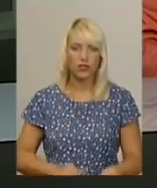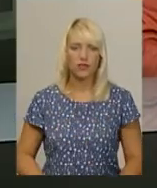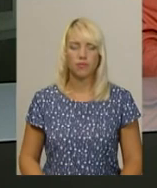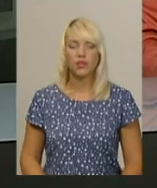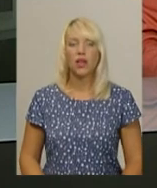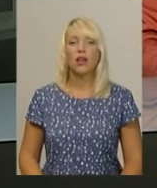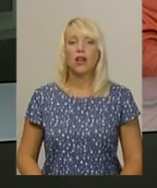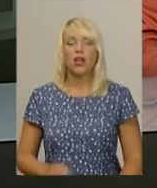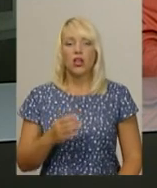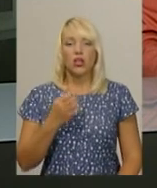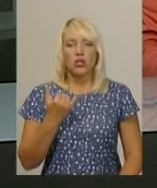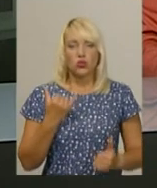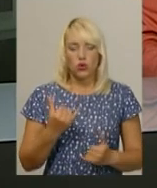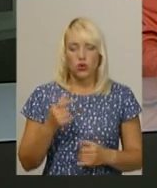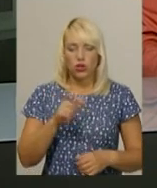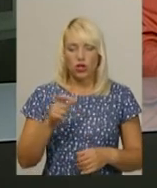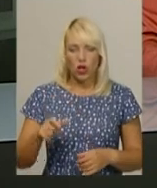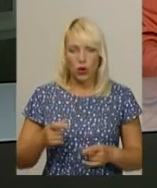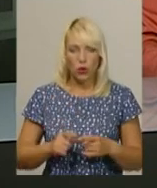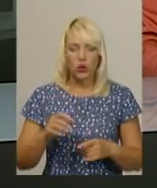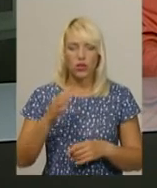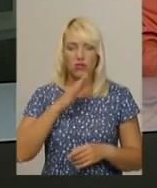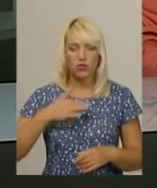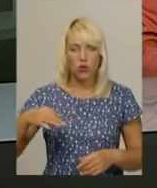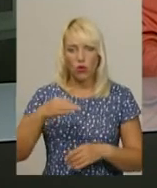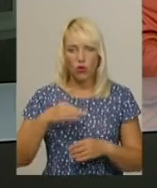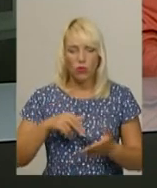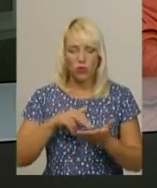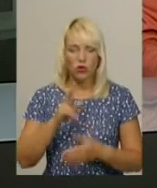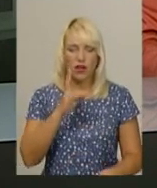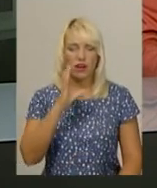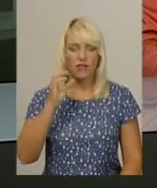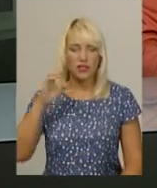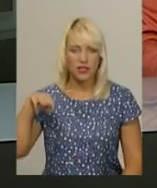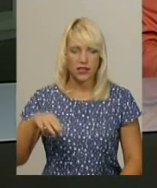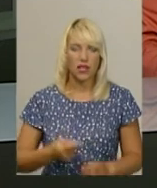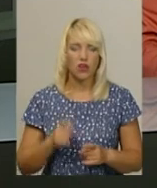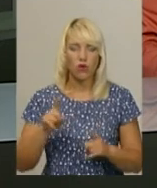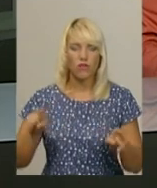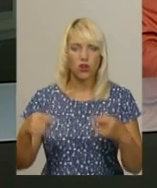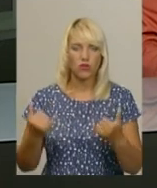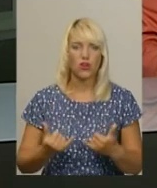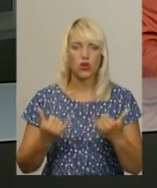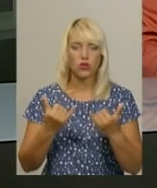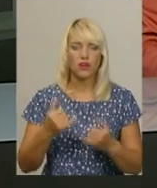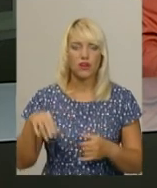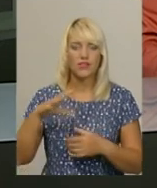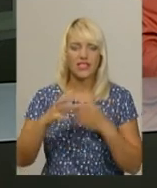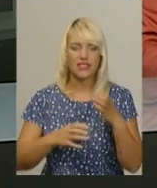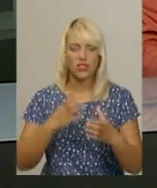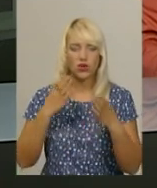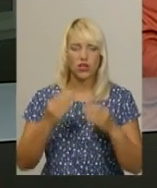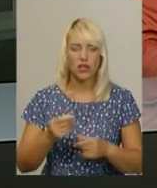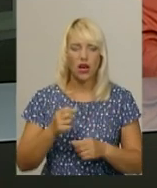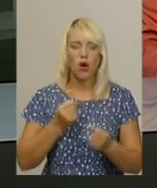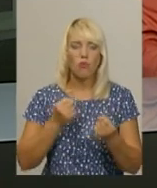Сотня жителів області пройшли квест «Лабіринт можливостей» у Хмельницькому. Його влаштували до Всесвітнього дня боротьби з торгівлей людьми.